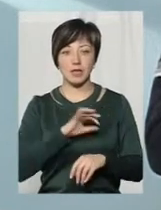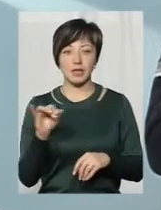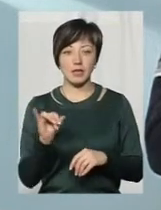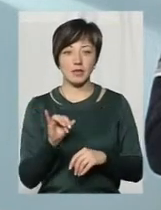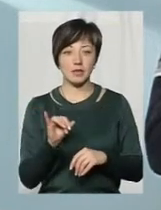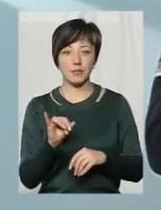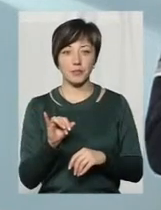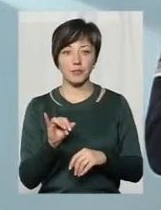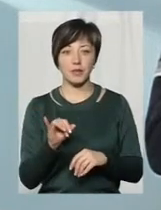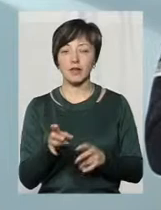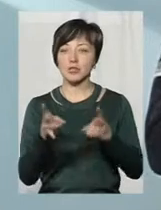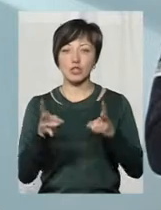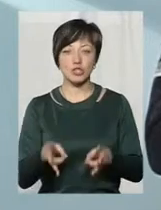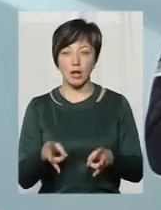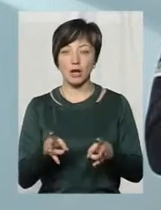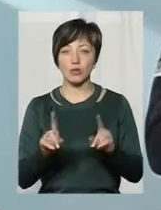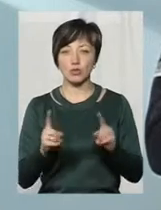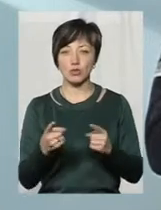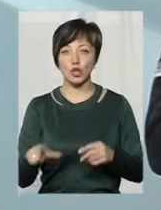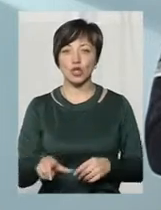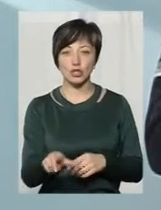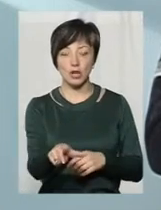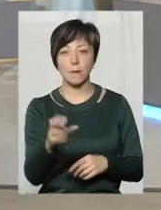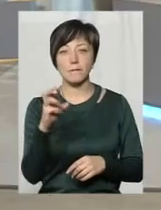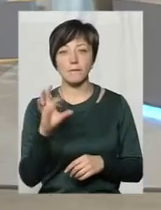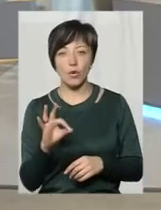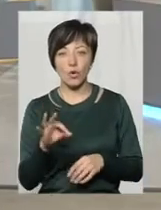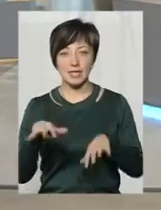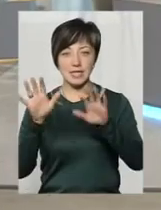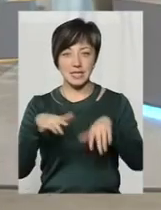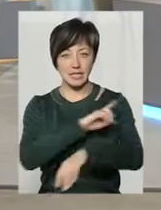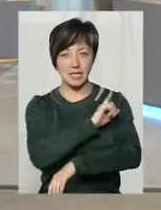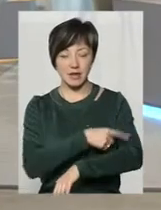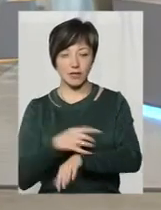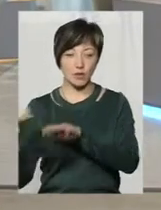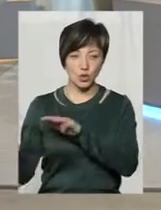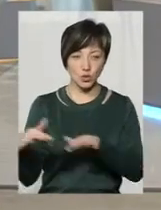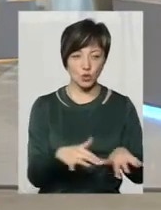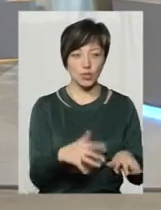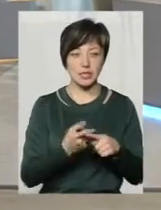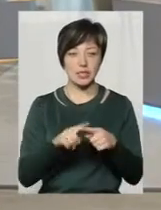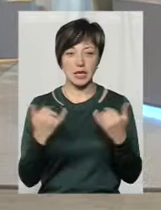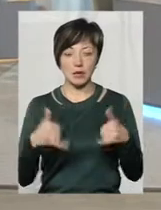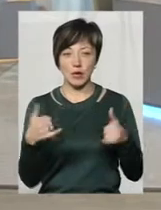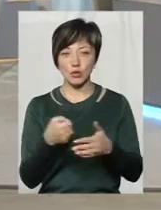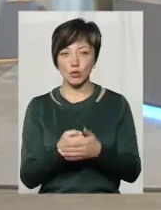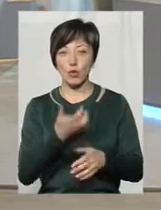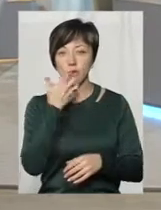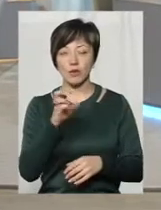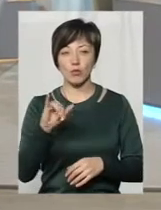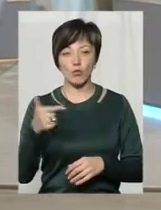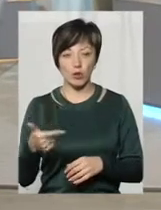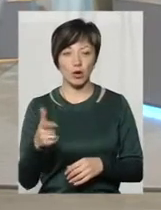страждають дуже річки, тому що злива зносить ці хімікати до Південного